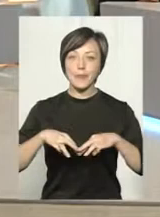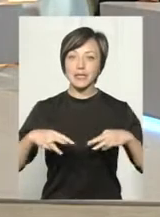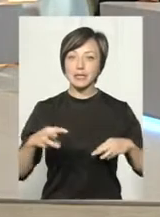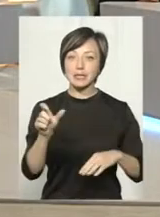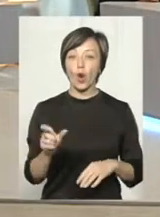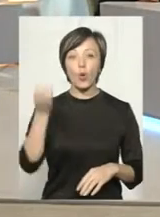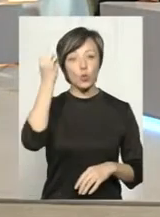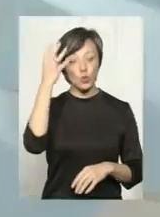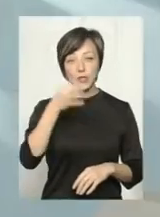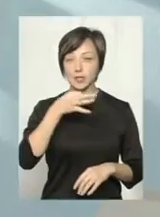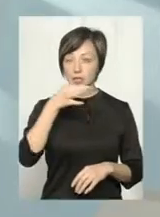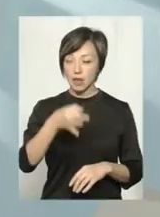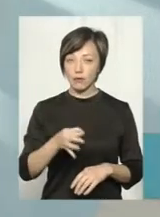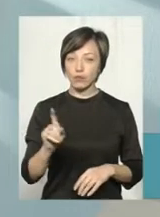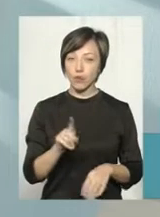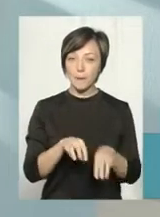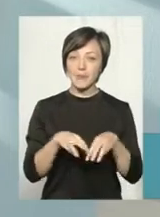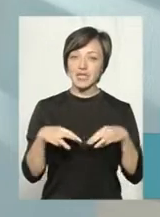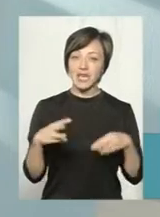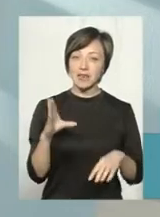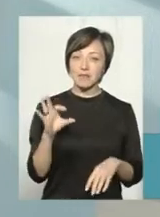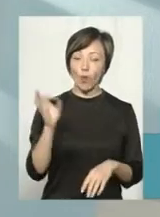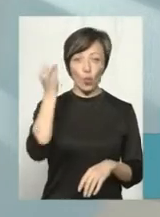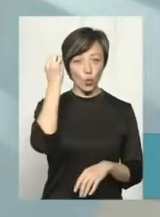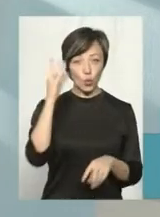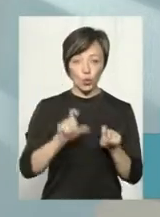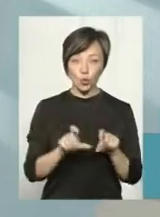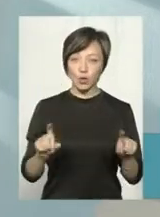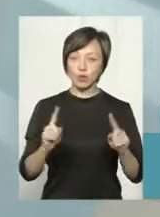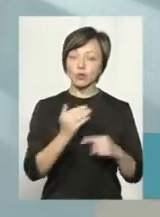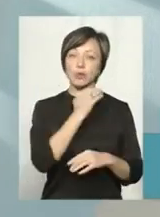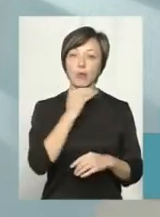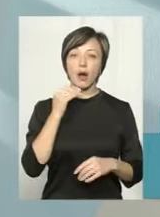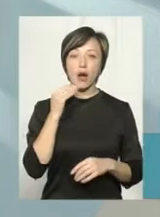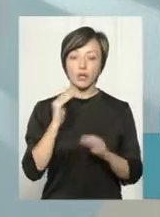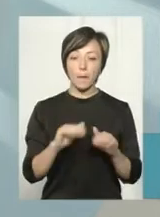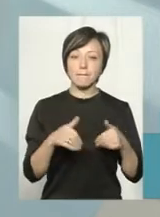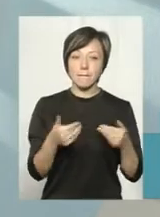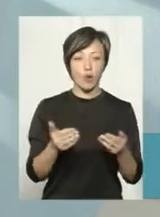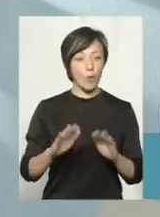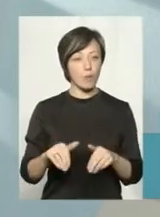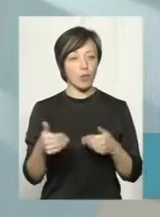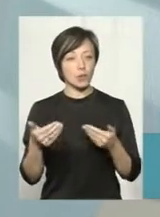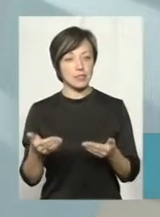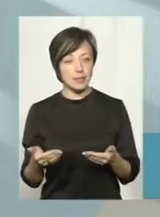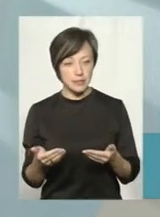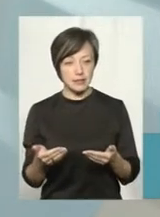культури, який сказав, що Міністерство культури дуже багато пропозицій